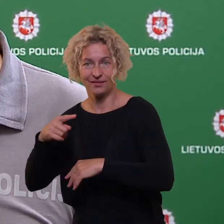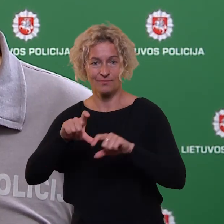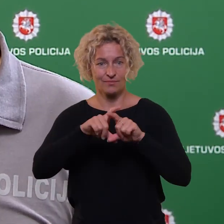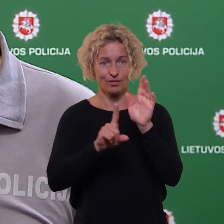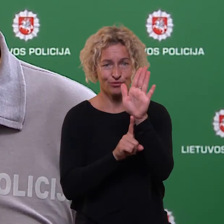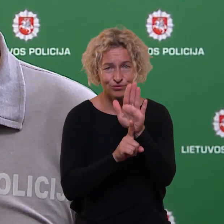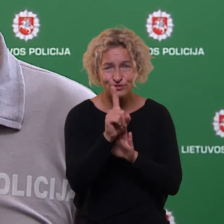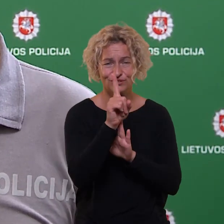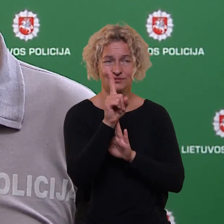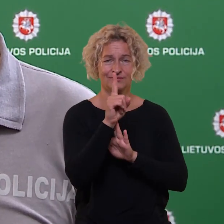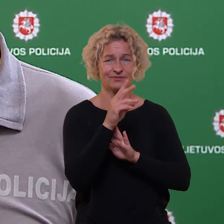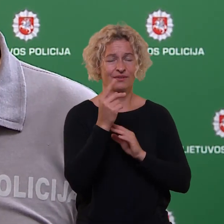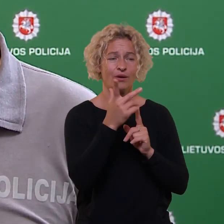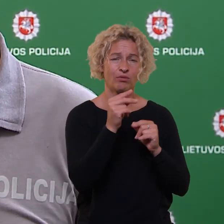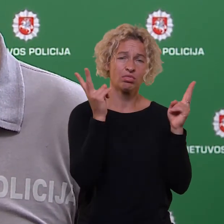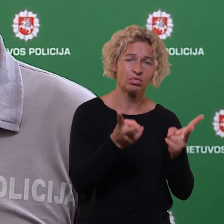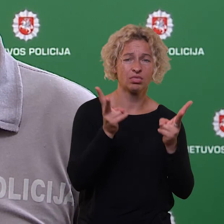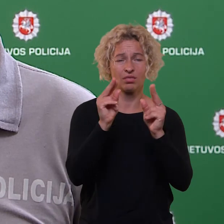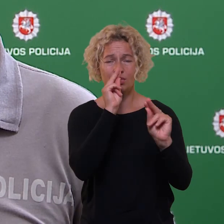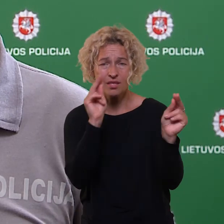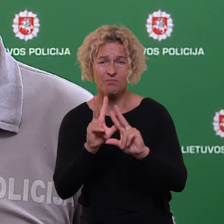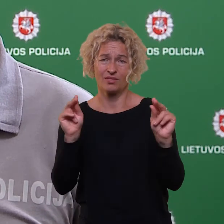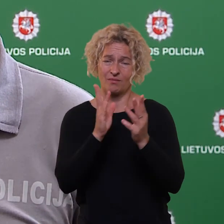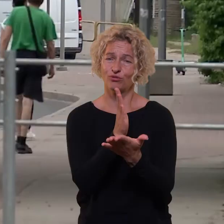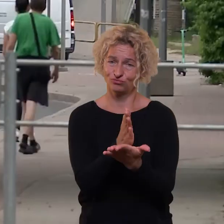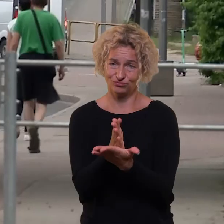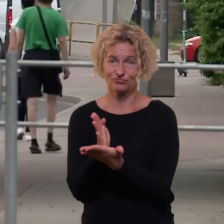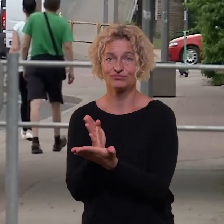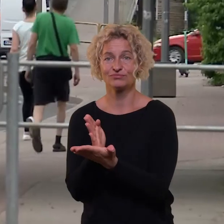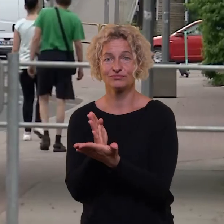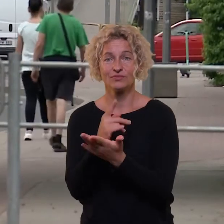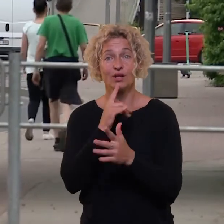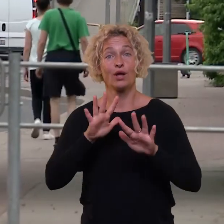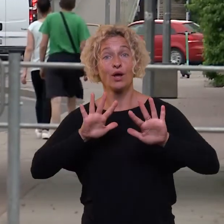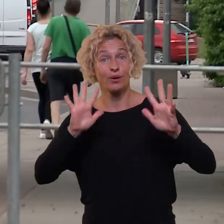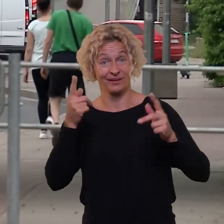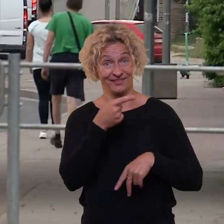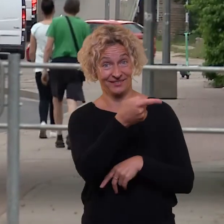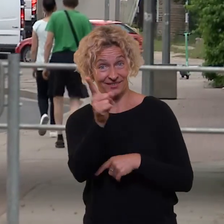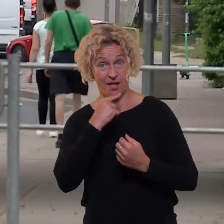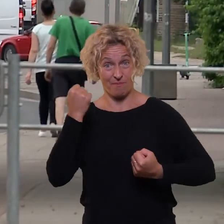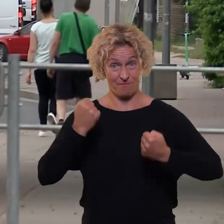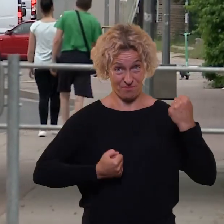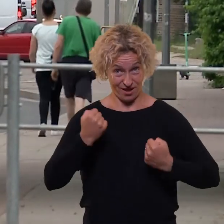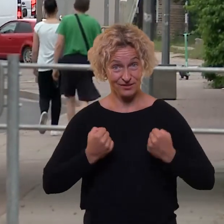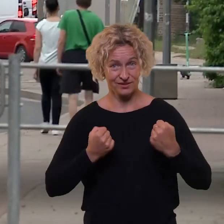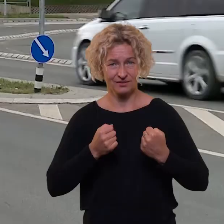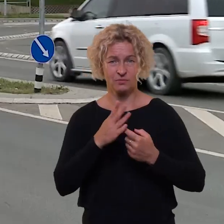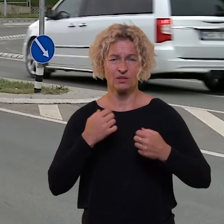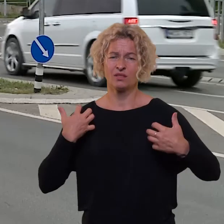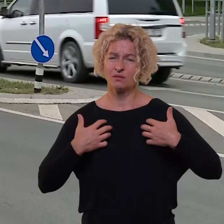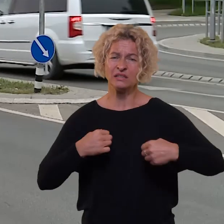pasitaiko tų skaudžių įvykių, todėl tam policija skiria didžiulį dėmesį. Tai pirmiausiai, jeigu jūs važiuojat automobiliu, tai